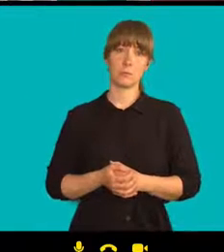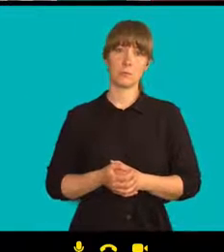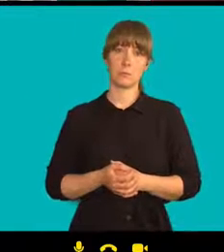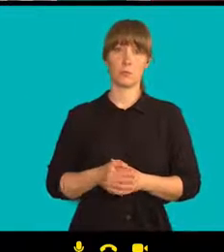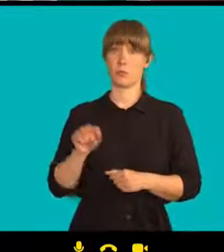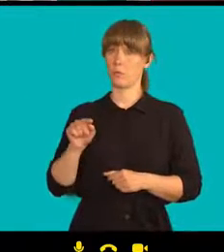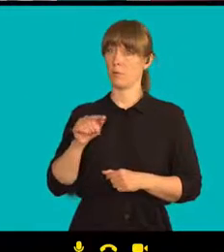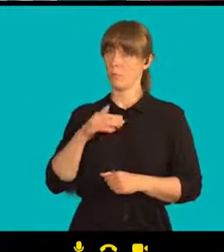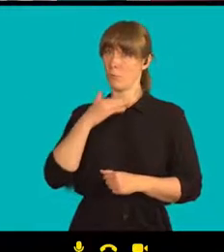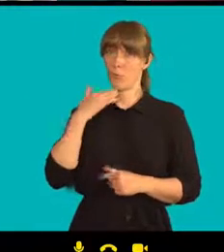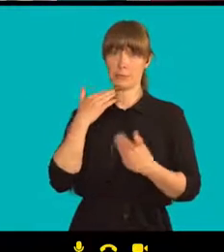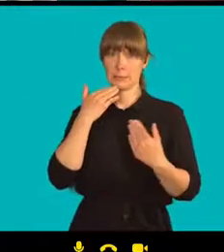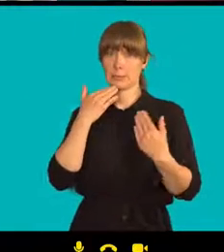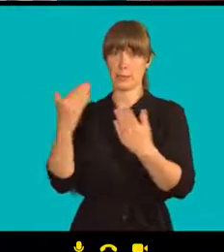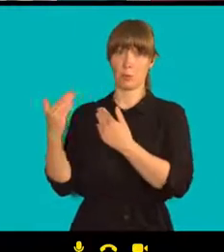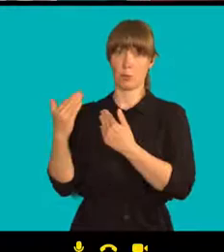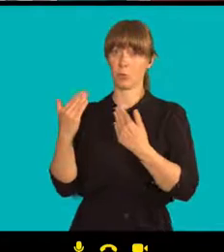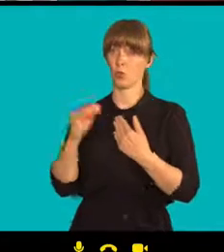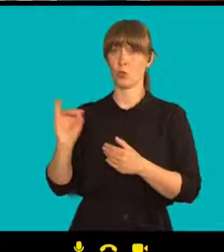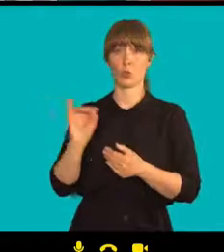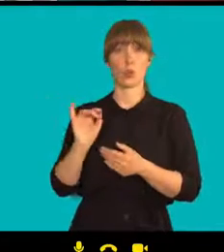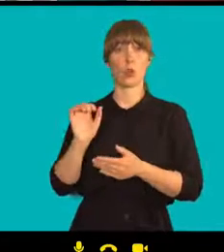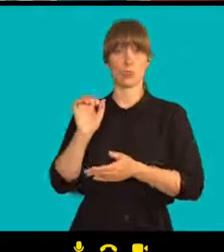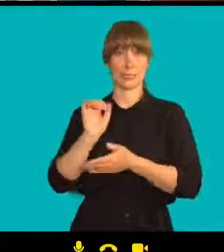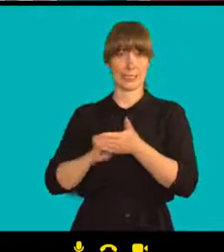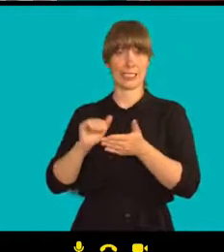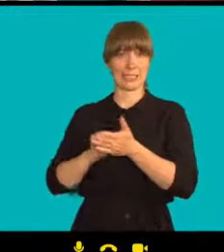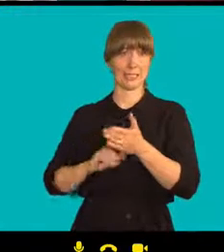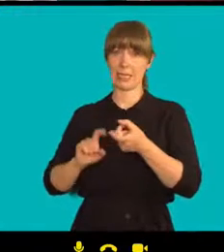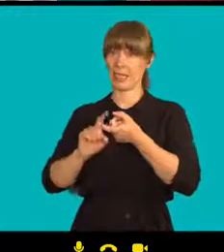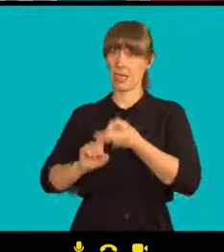A já za to děkuji našemu nezávislému tisku.